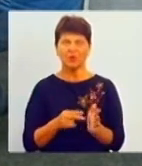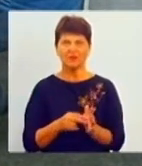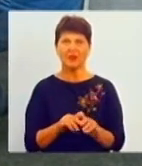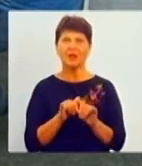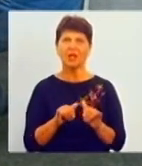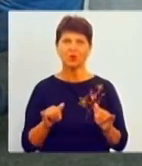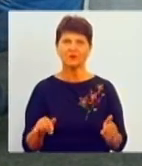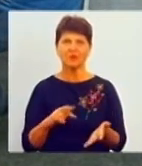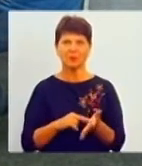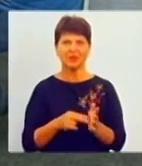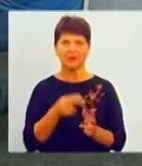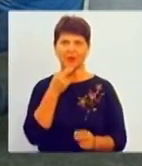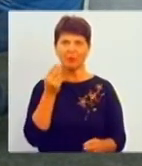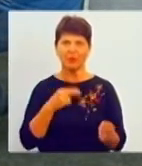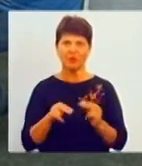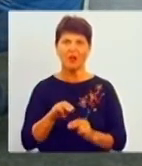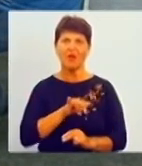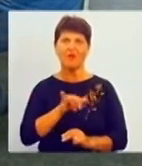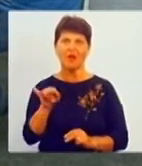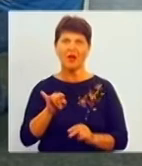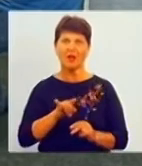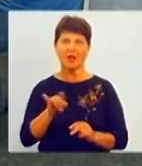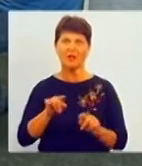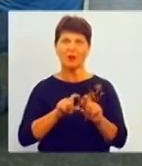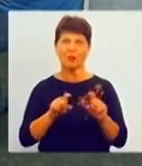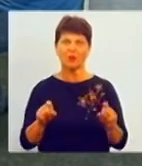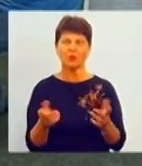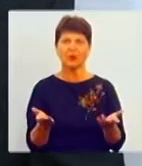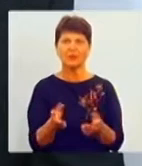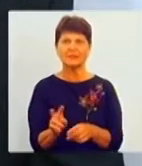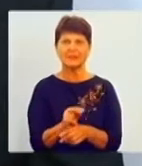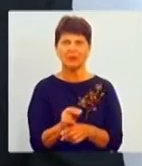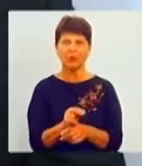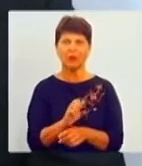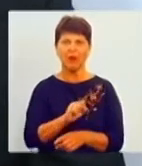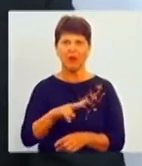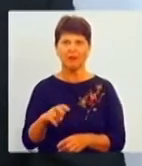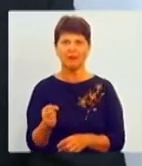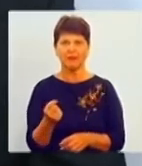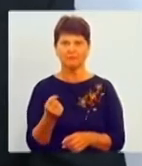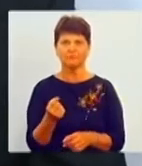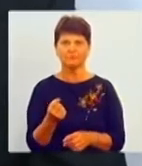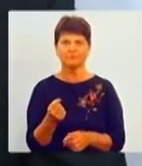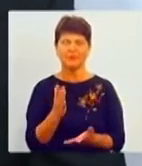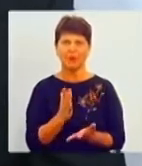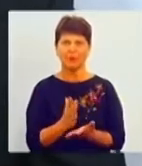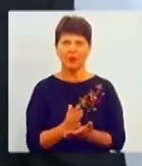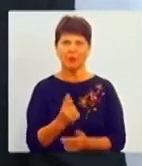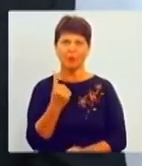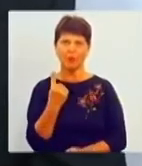планували покращення в аеропорту провести, там якісь ремонти. Але наразі маємо одну